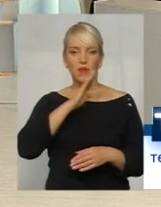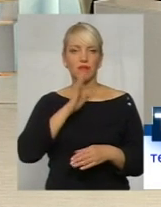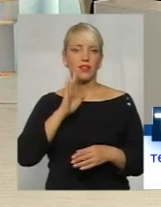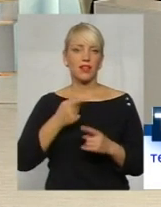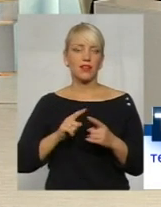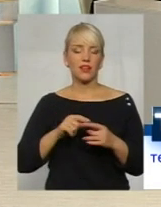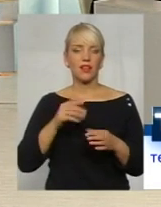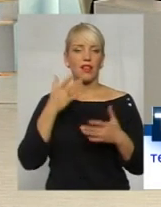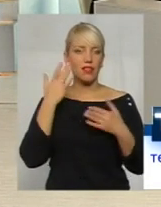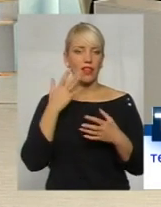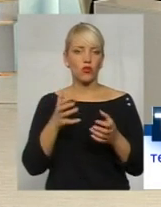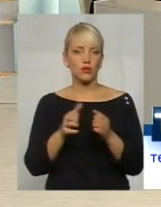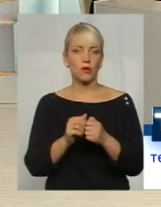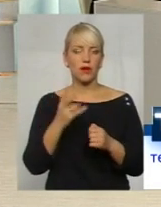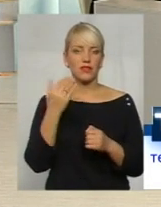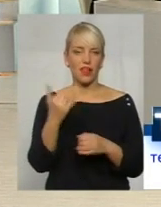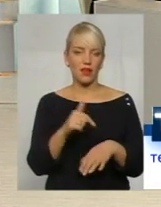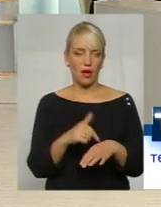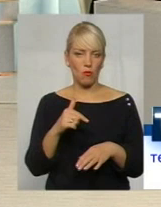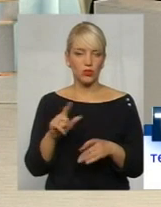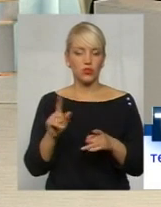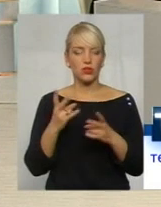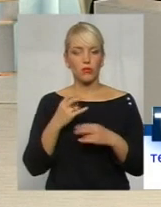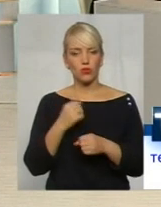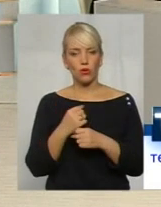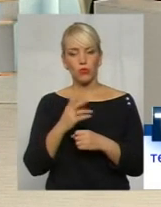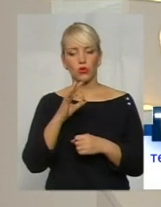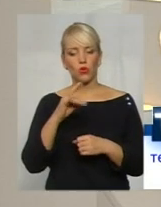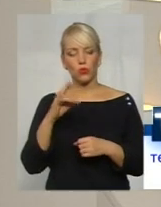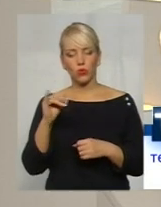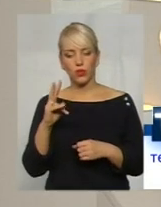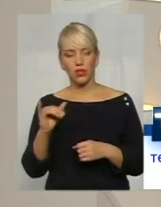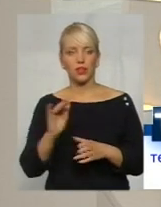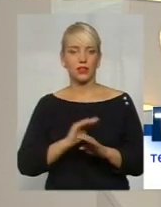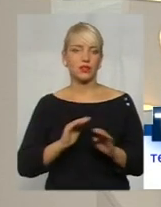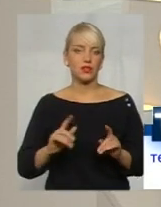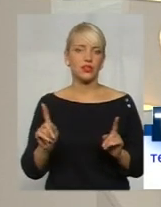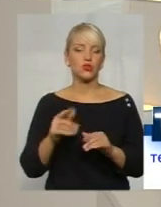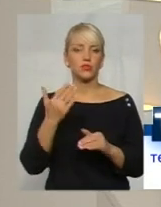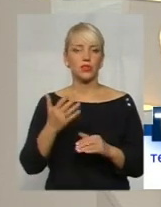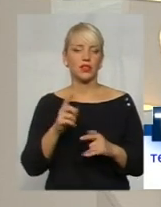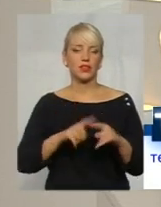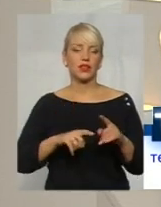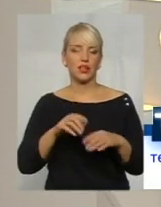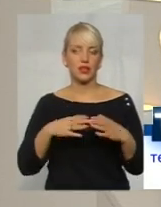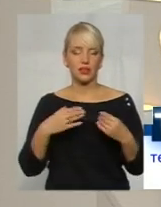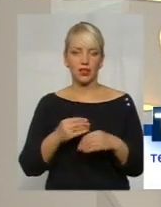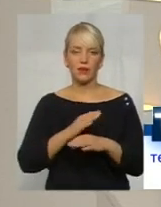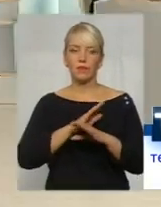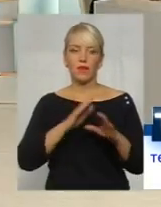емоціях все ж таки зловити. Що мають зробити? Онуки, діти, для того, щоб їхні рідні не